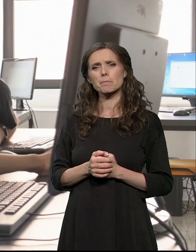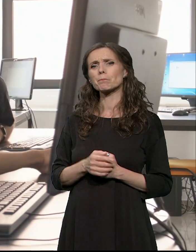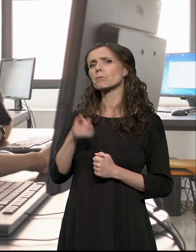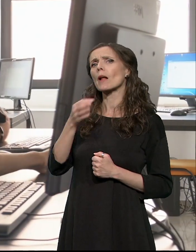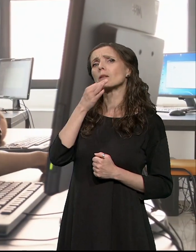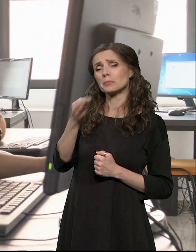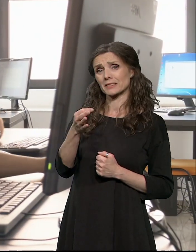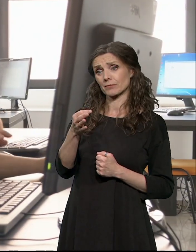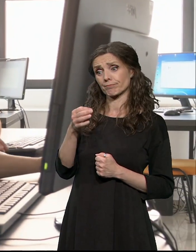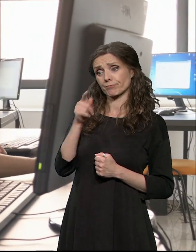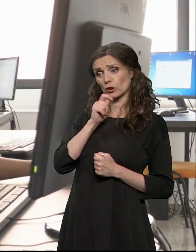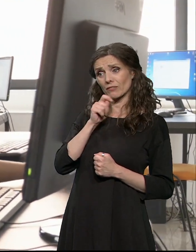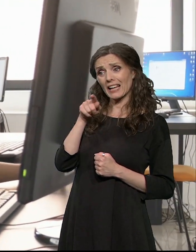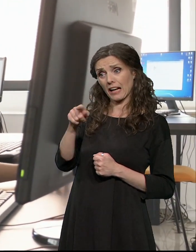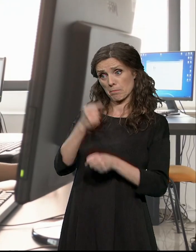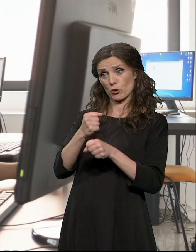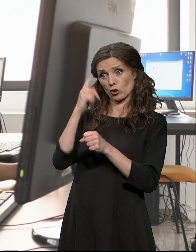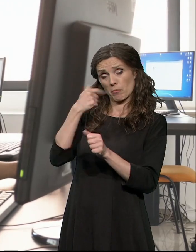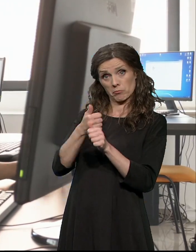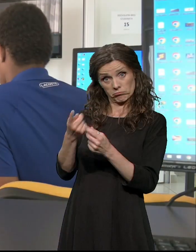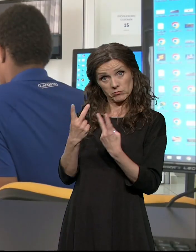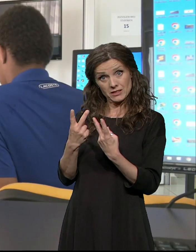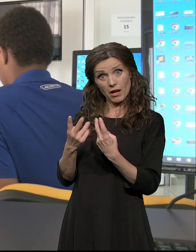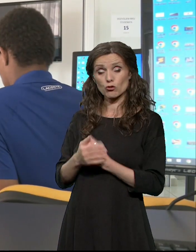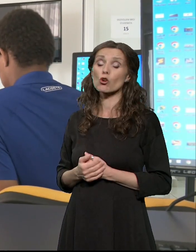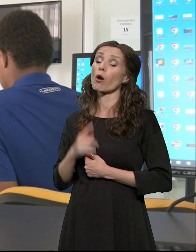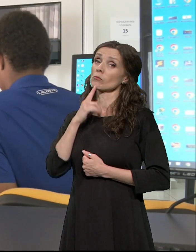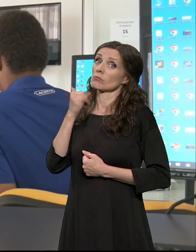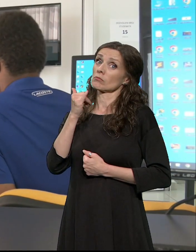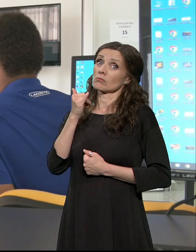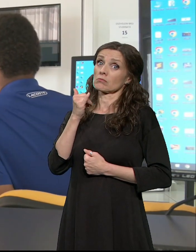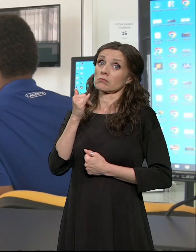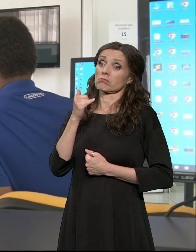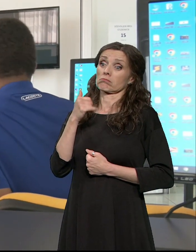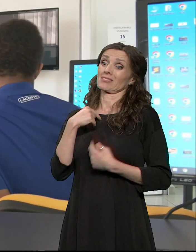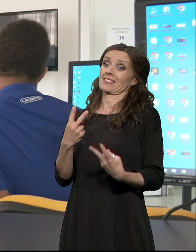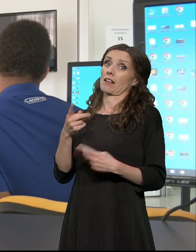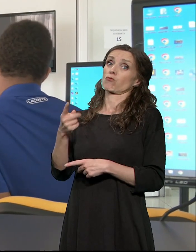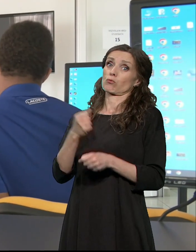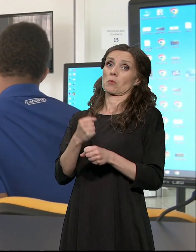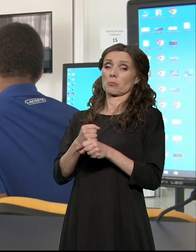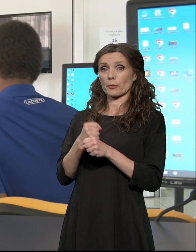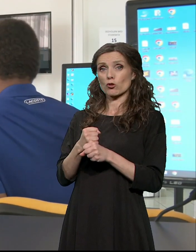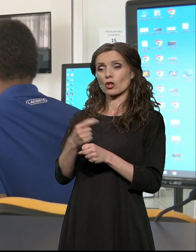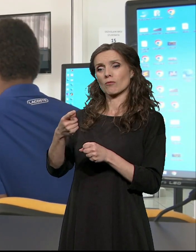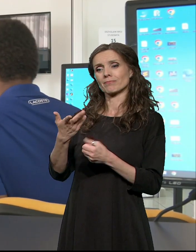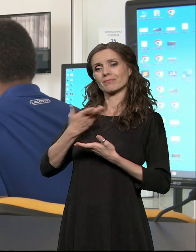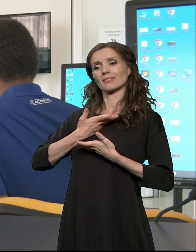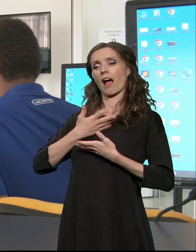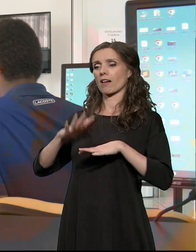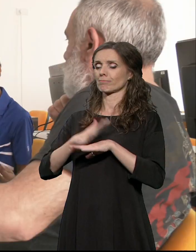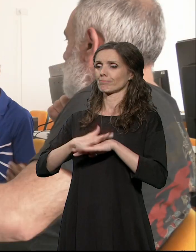posao? Znači mi dosta ispunjava, održava moju